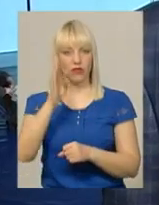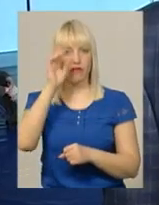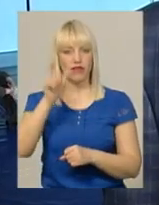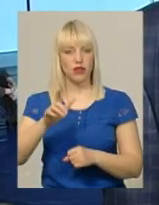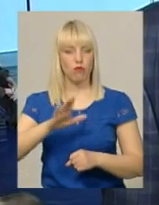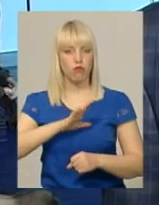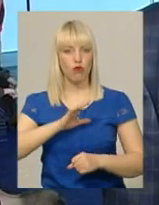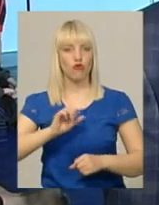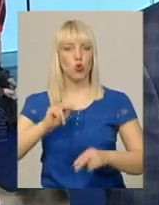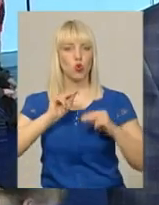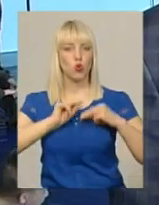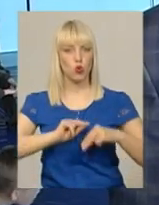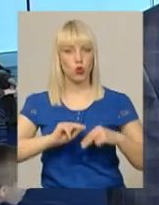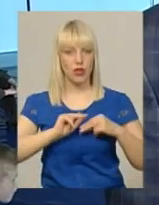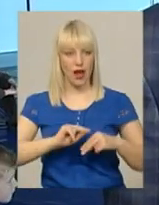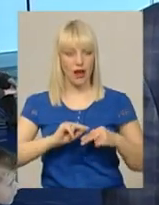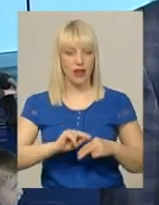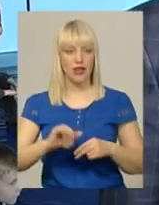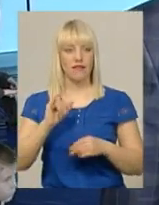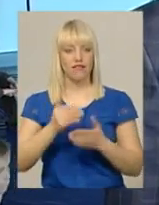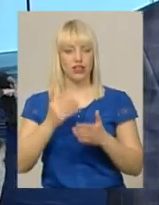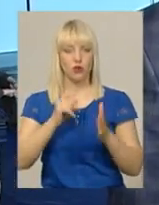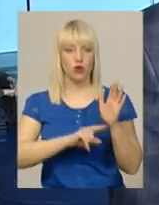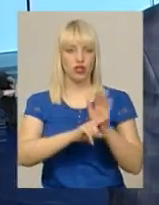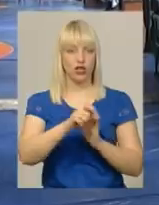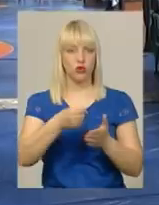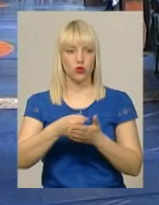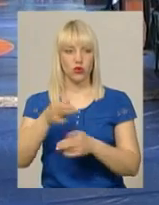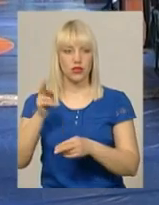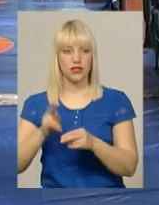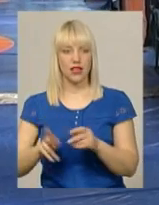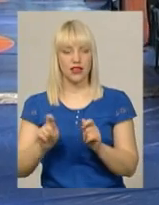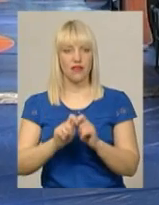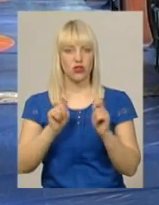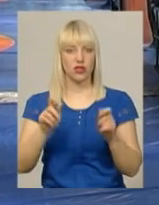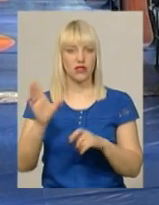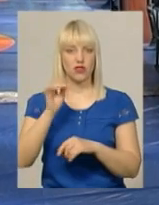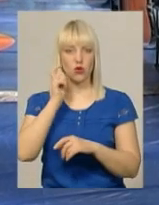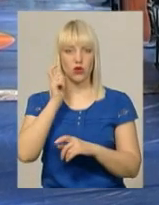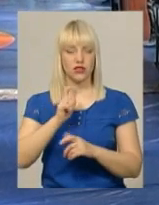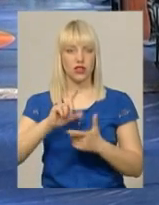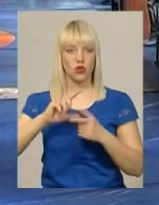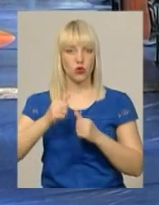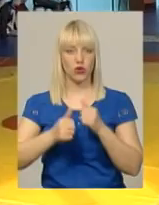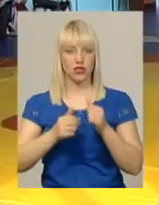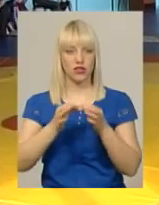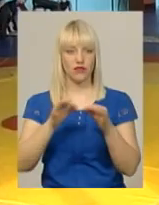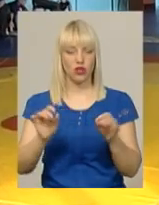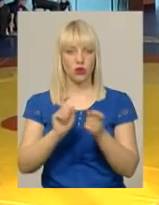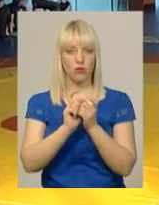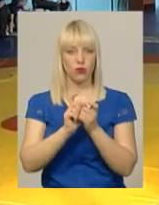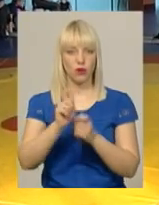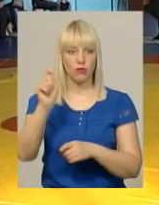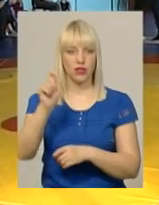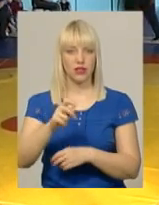від початку до кінця, кажуть. На відкритий всеукраїнський турнір із вільної боротьби до Хмельницького приїхали